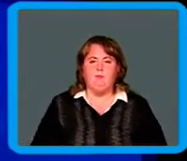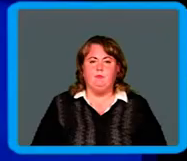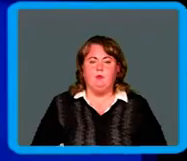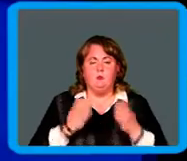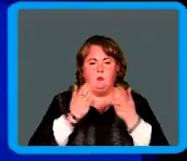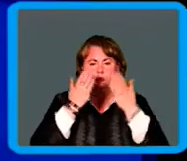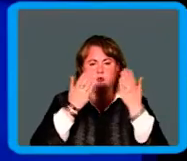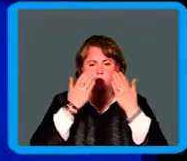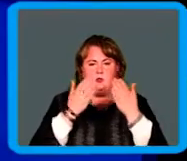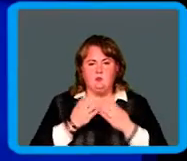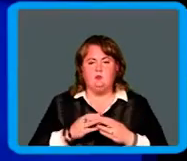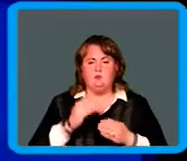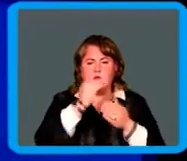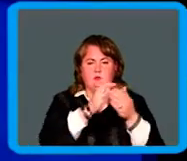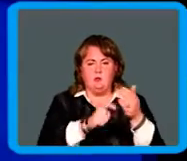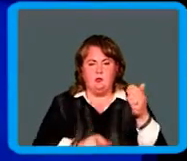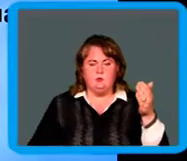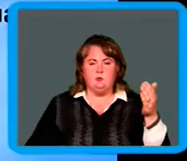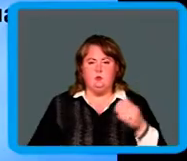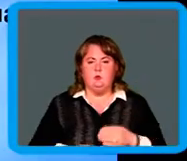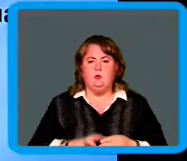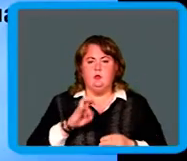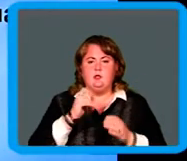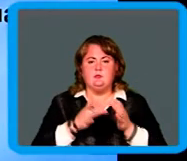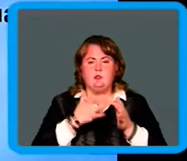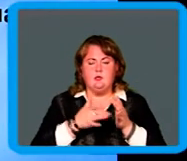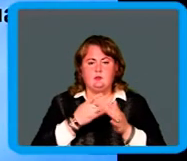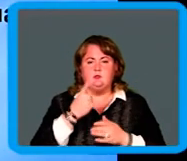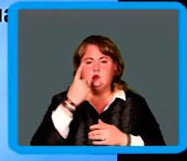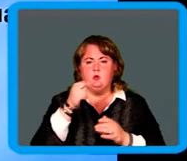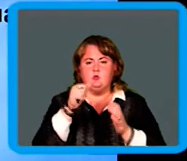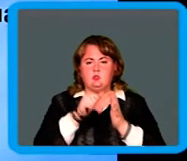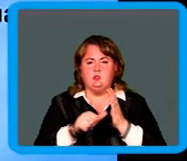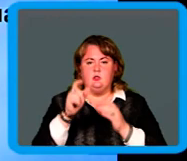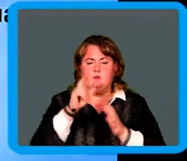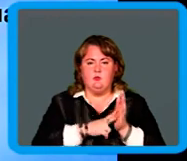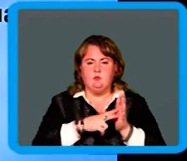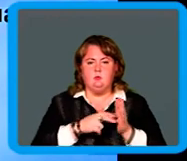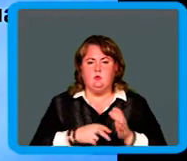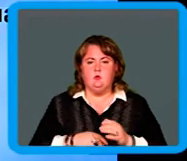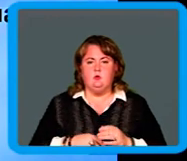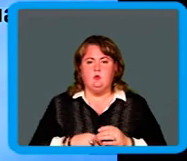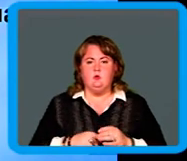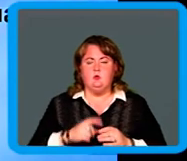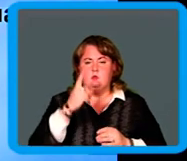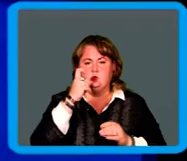Прочитайте, пожалуйста, статью на странице 168-170.